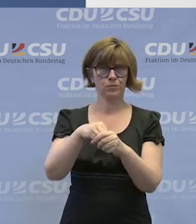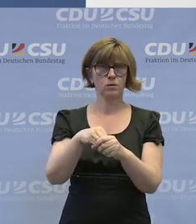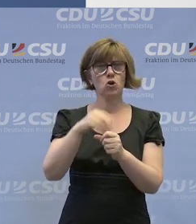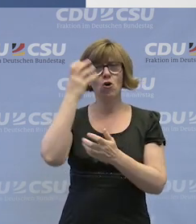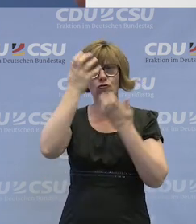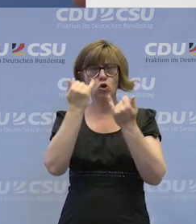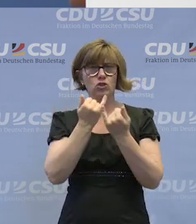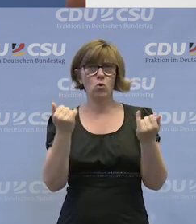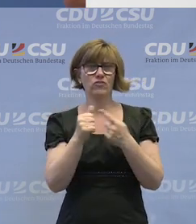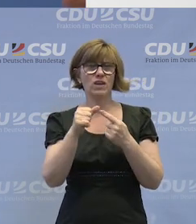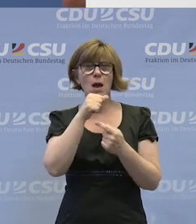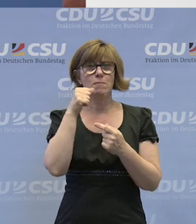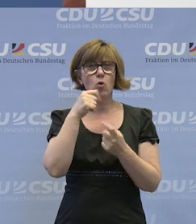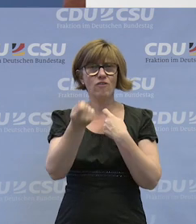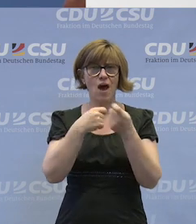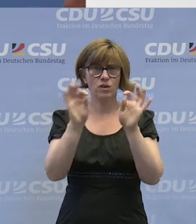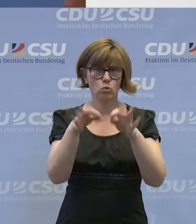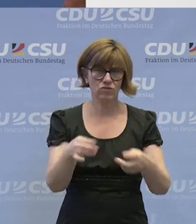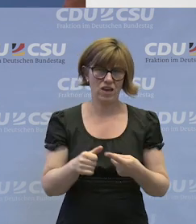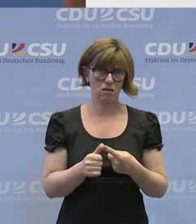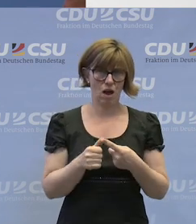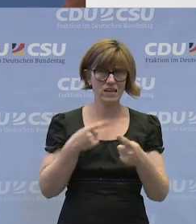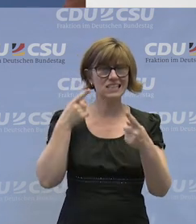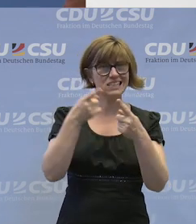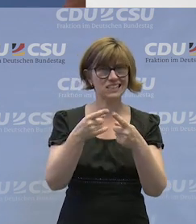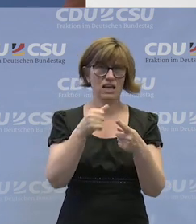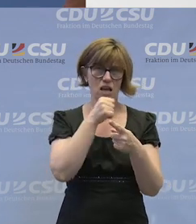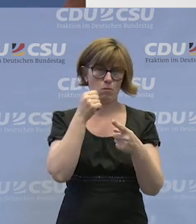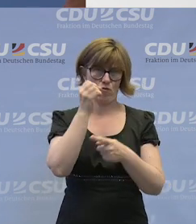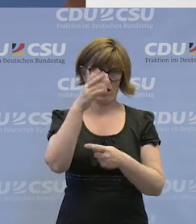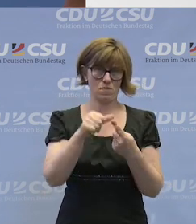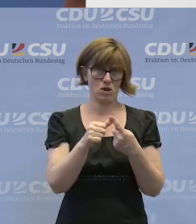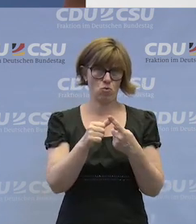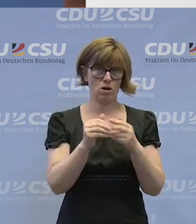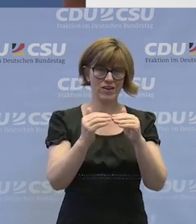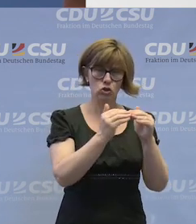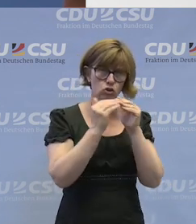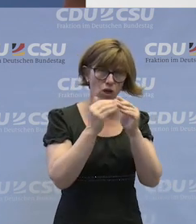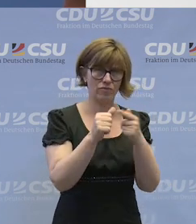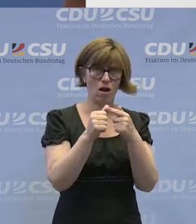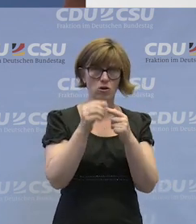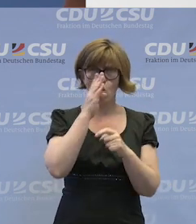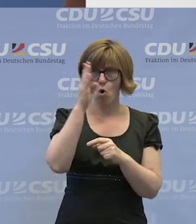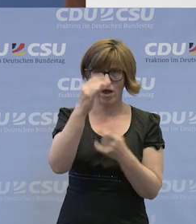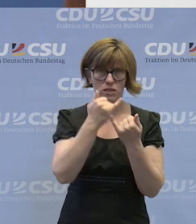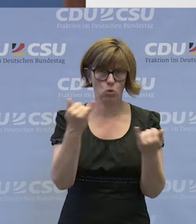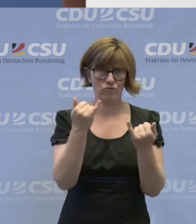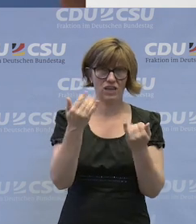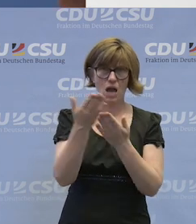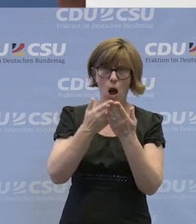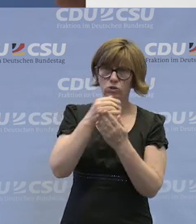Vorstellungen wie berufliche Handlungsfähigkeit als zielberuflicher Bildung, wie Standards, wie Orientierung an den